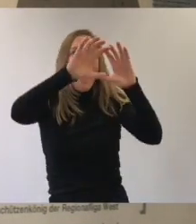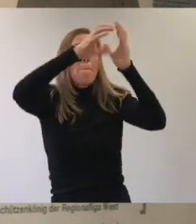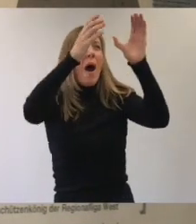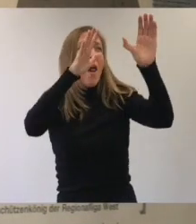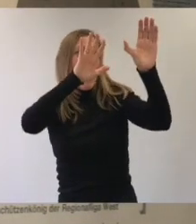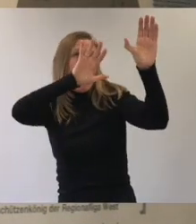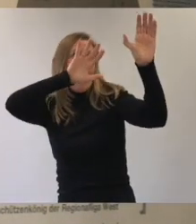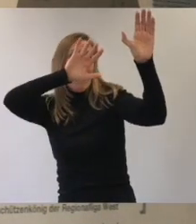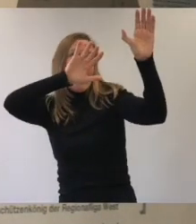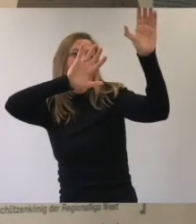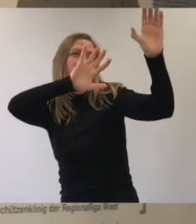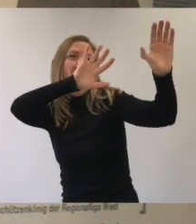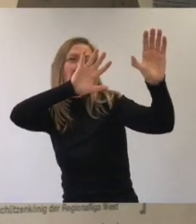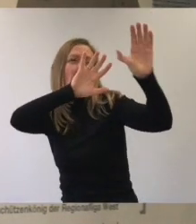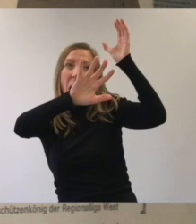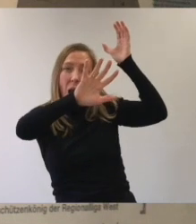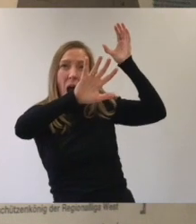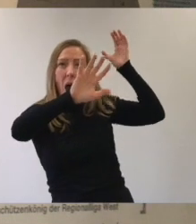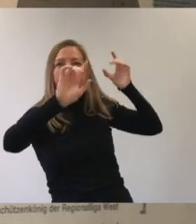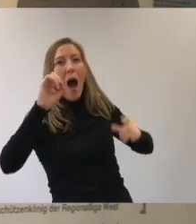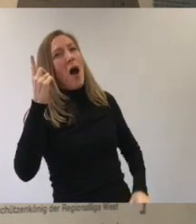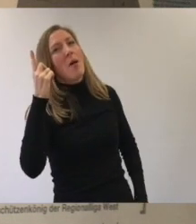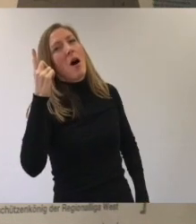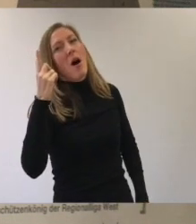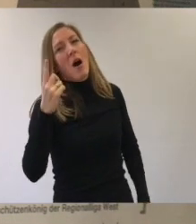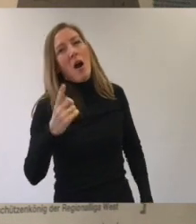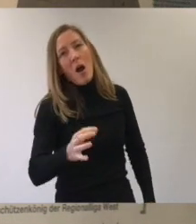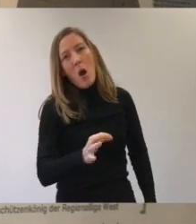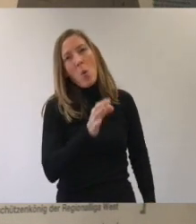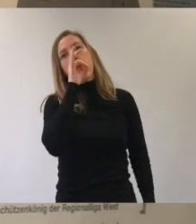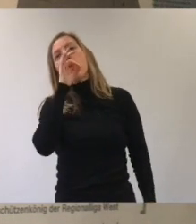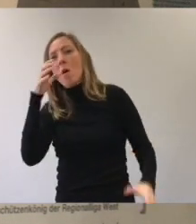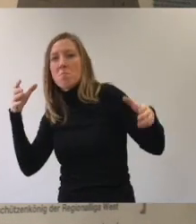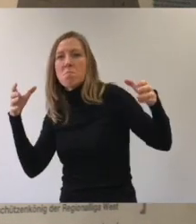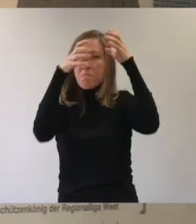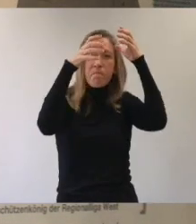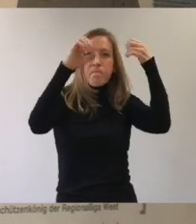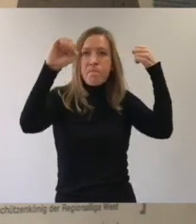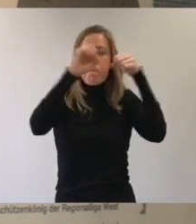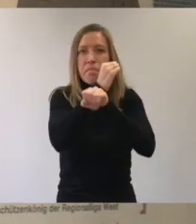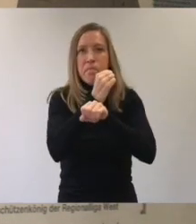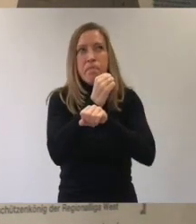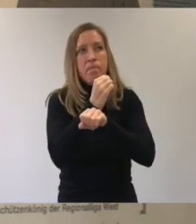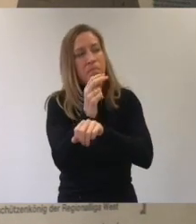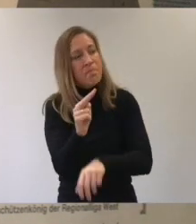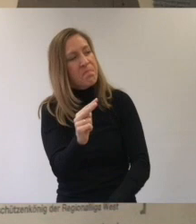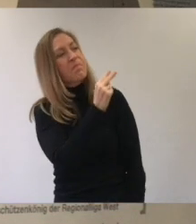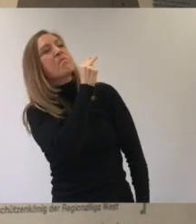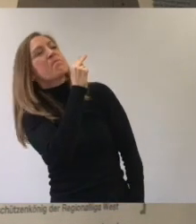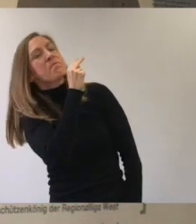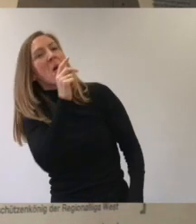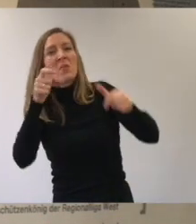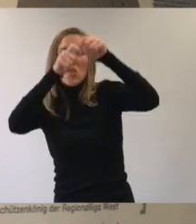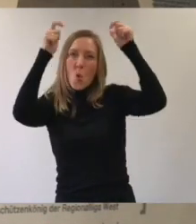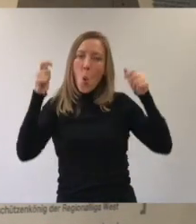Er berührt den Ball sogar mit seinen Fingern. Aber er kann ihn nicht festhalten. Der Ball landet im